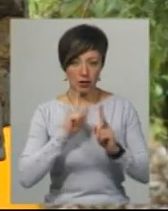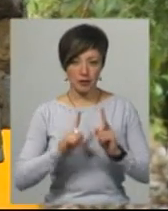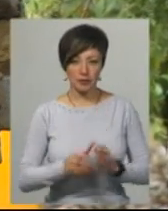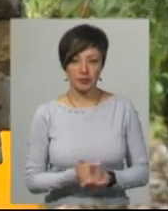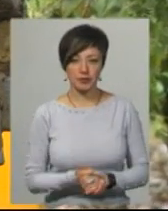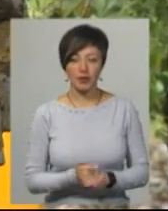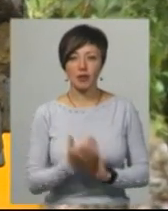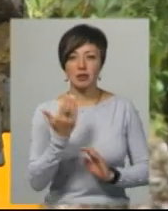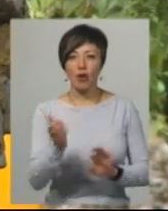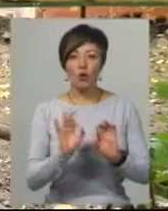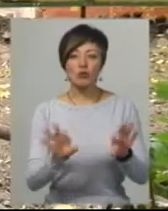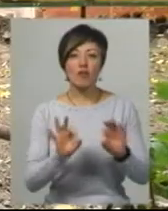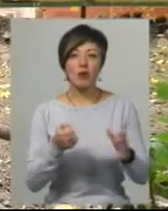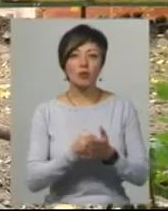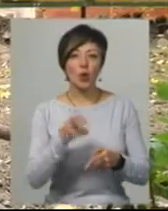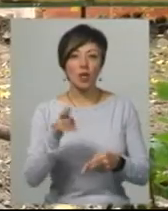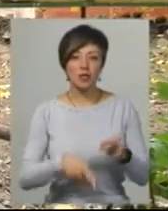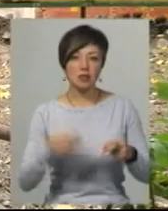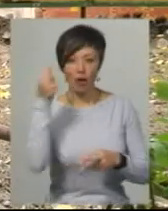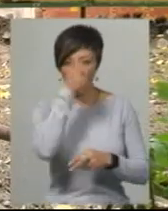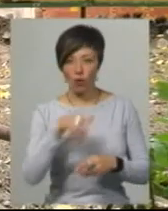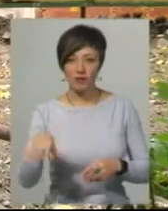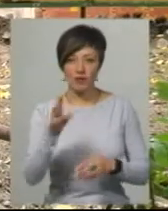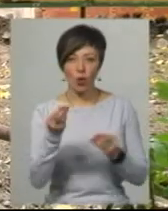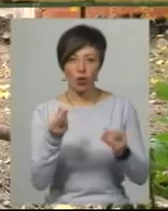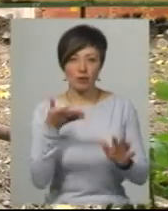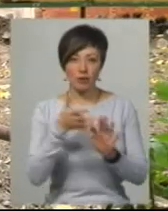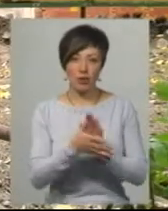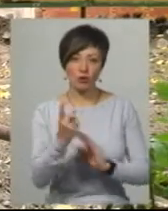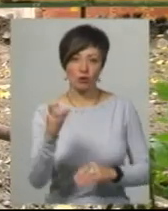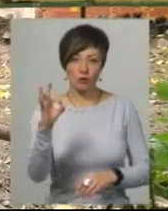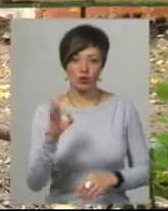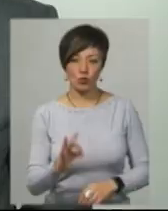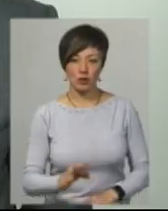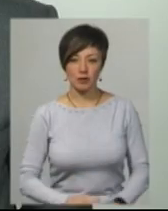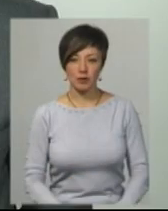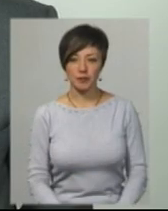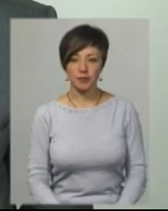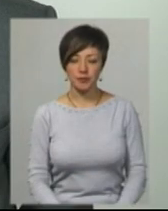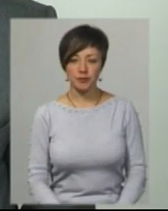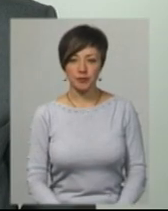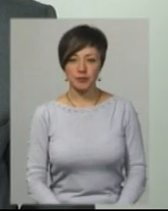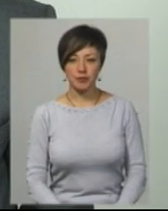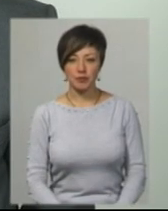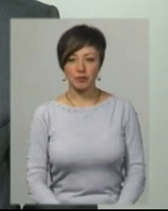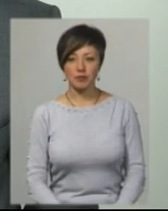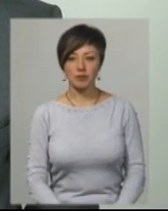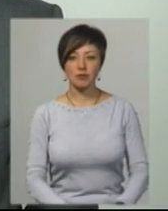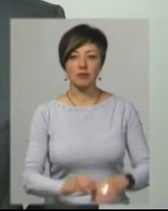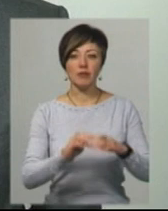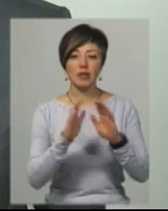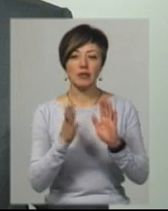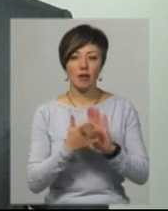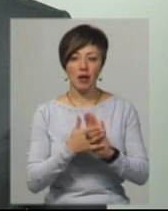Новачок. За його словами, до кінця року усі кошти будуть освоєні на 100%. Загально в